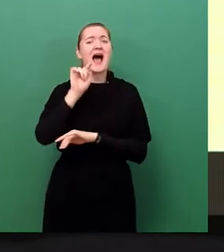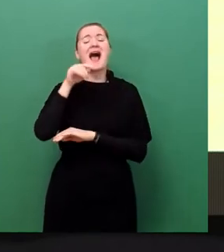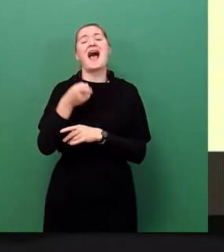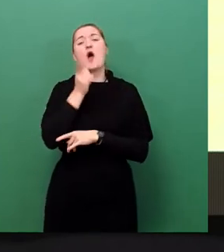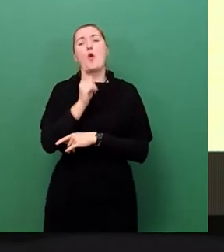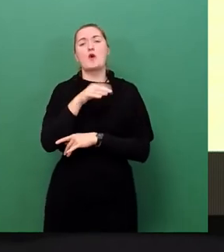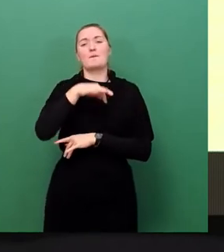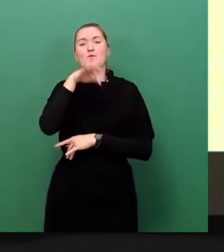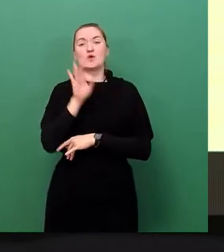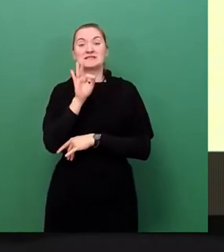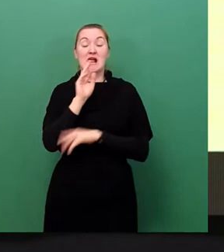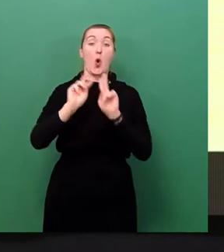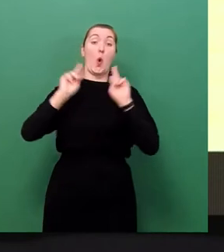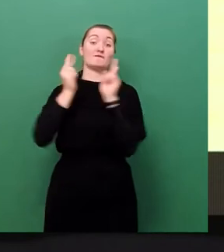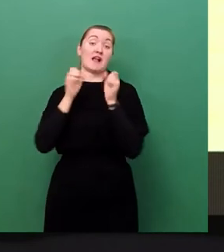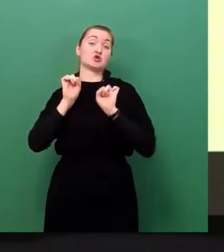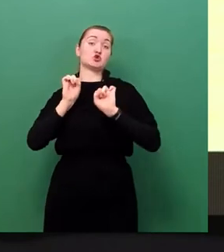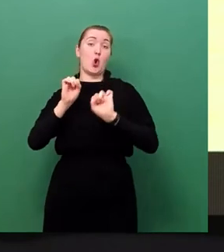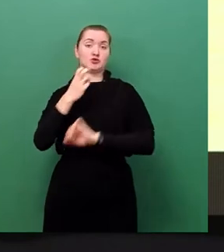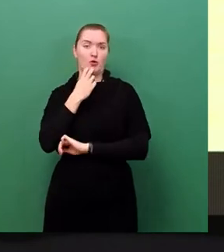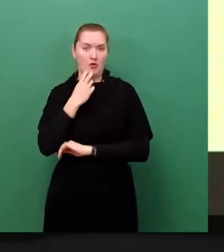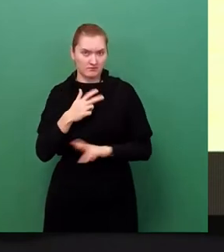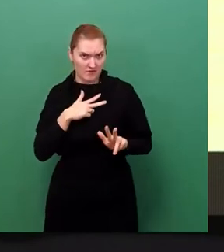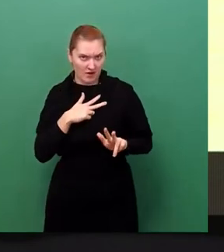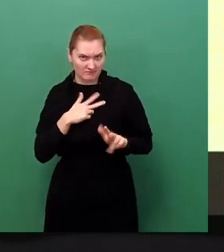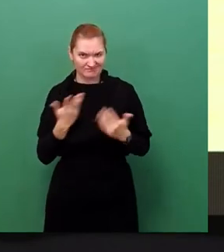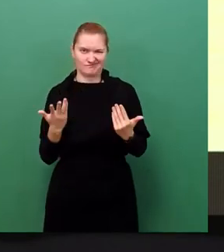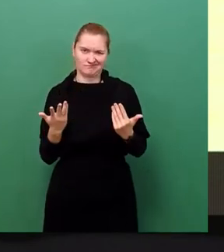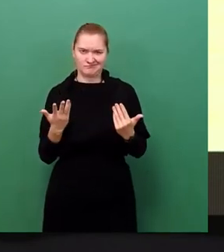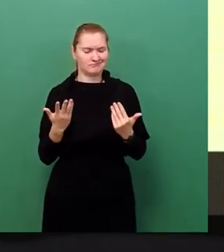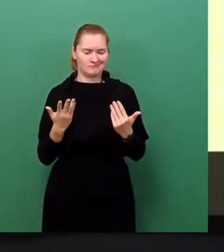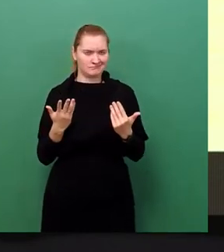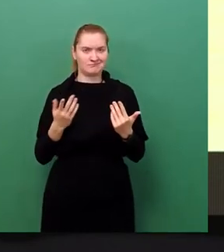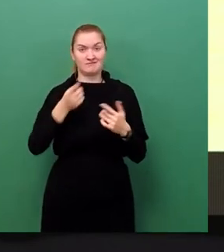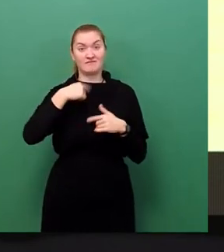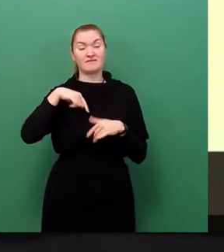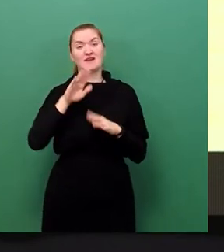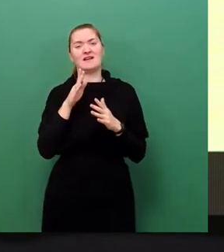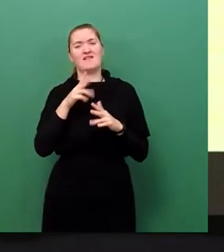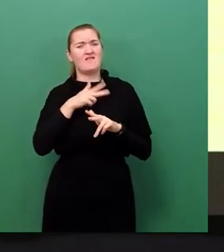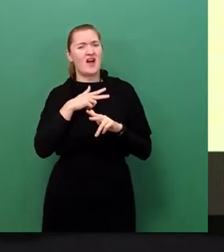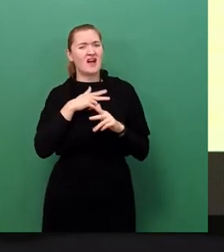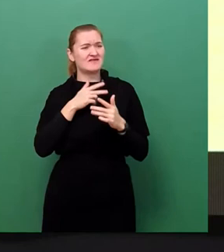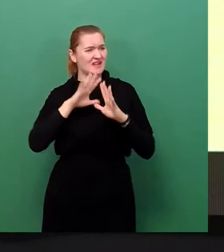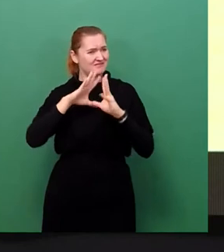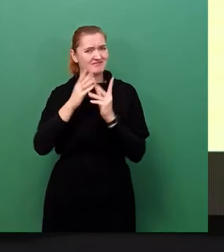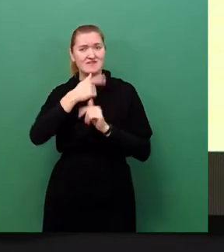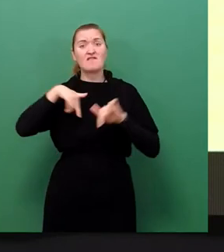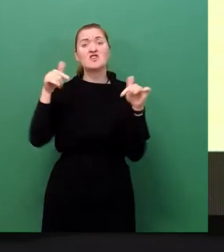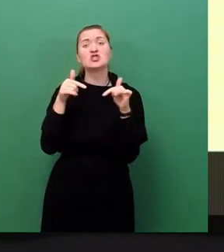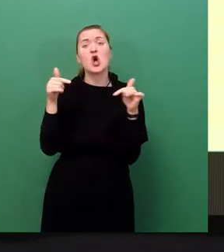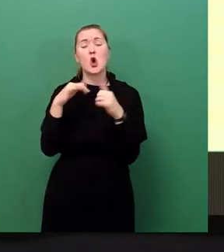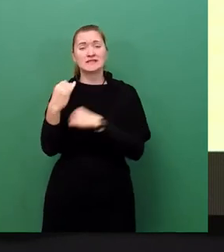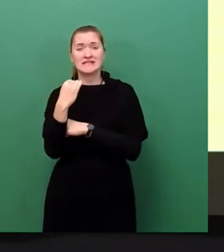Und da sage ich nein. Denn solange wir keine hundertprozentige Grundlastfähigkeit und Versorgungssicherheit mit Ökostrom